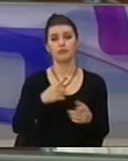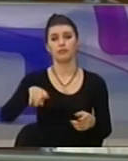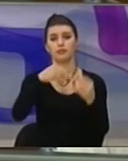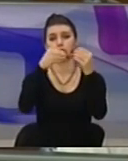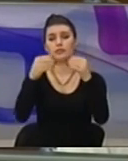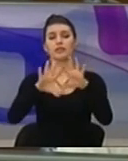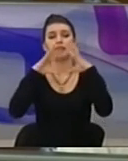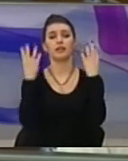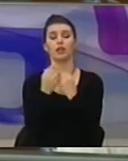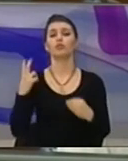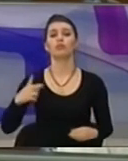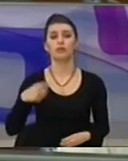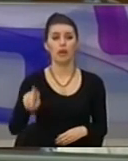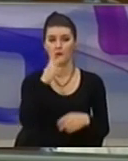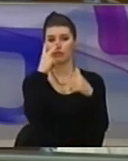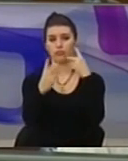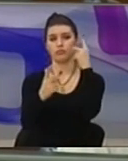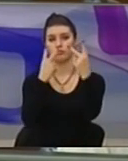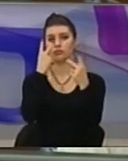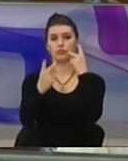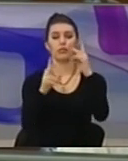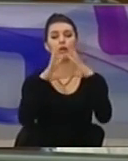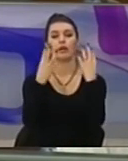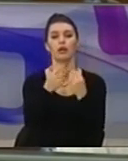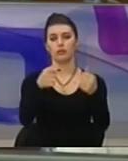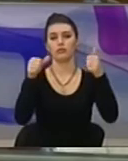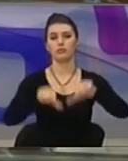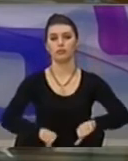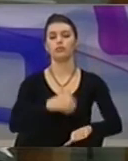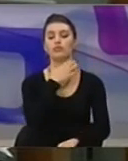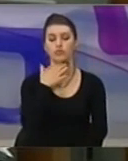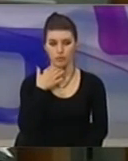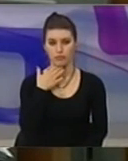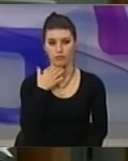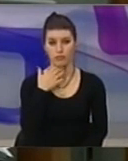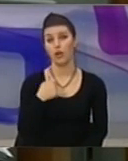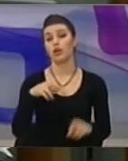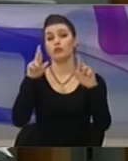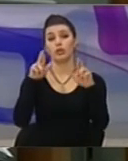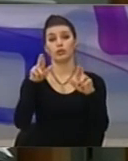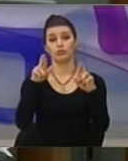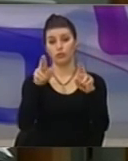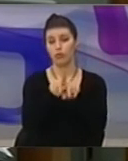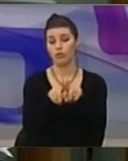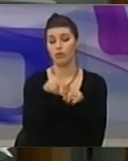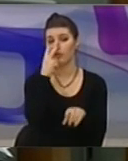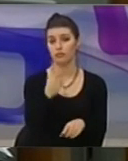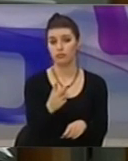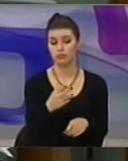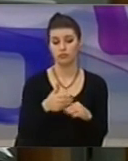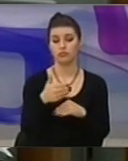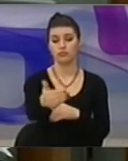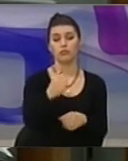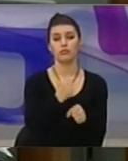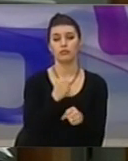atyre qytetareve që direkt preken nga këto dështimet uaja. Pra nda i dhe është zoti që të vazhdojni